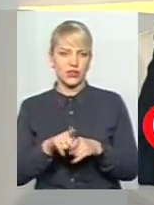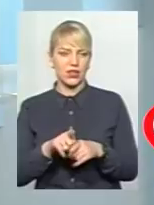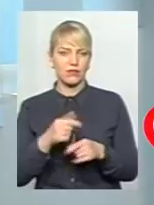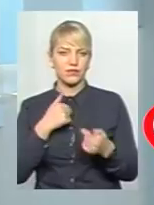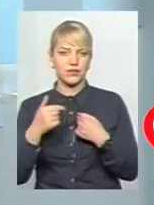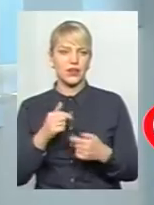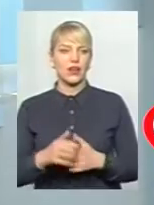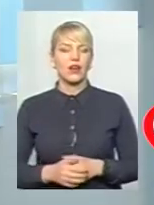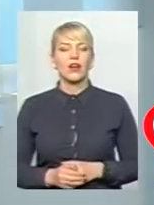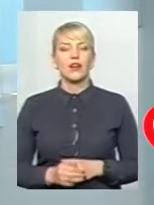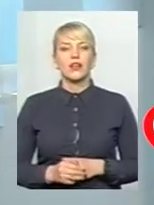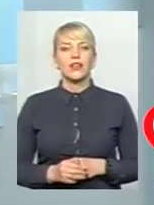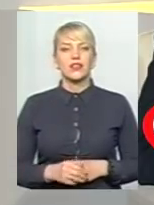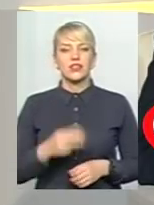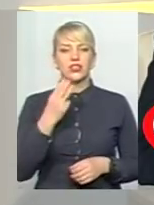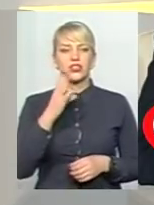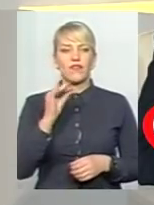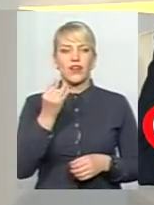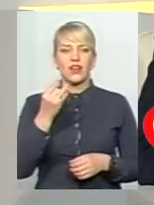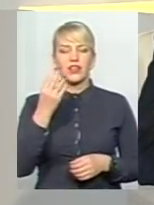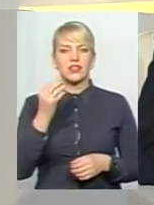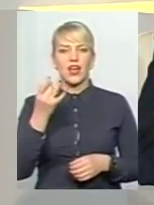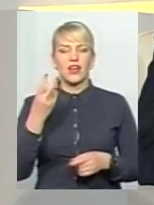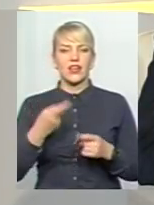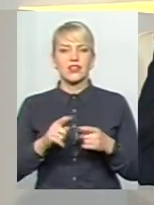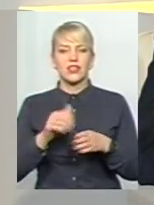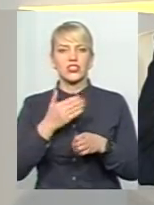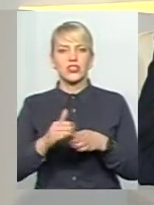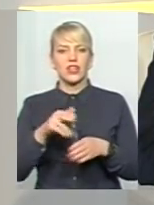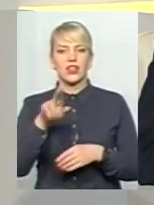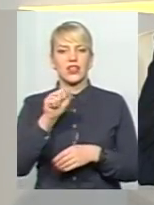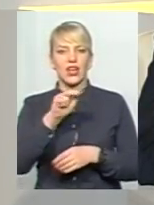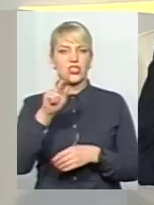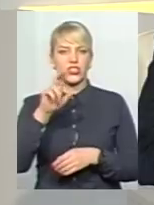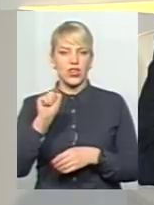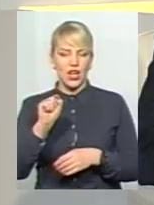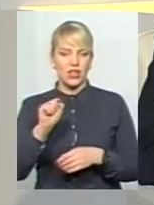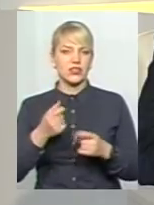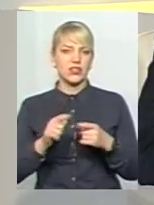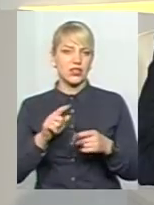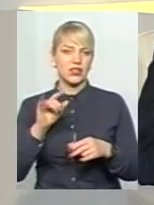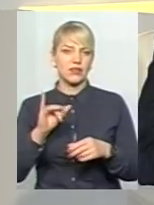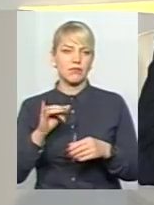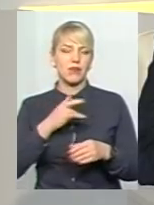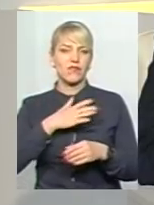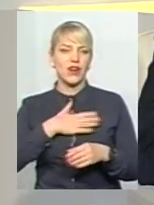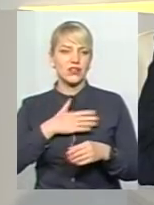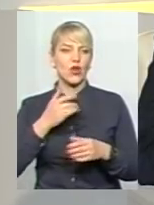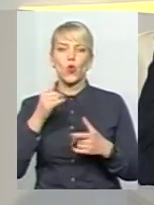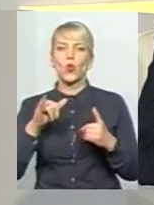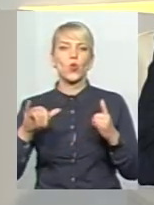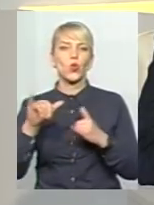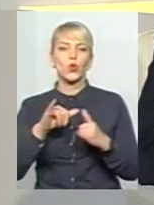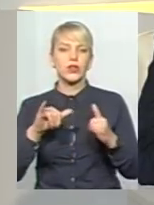Все, дякуємо. Хутір Швейцарія – це фактично частина дачних масивів, частина приватних масивів, куди, власне, громадський